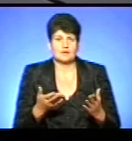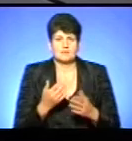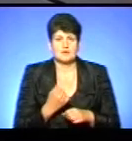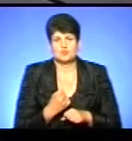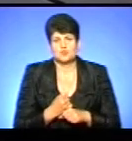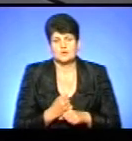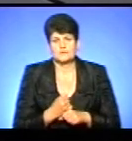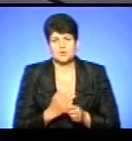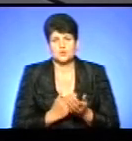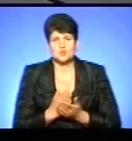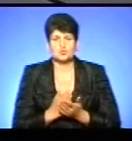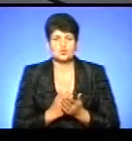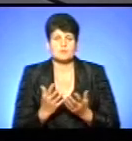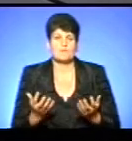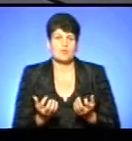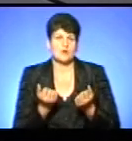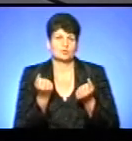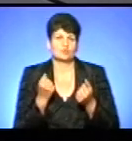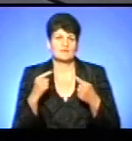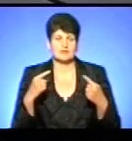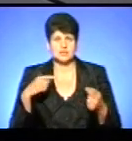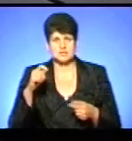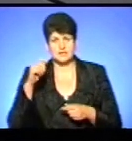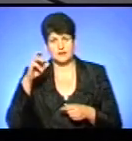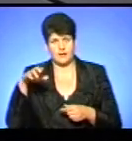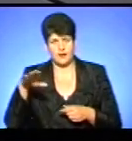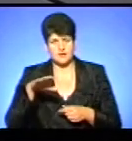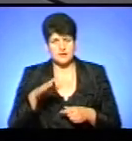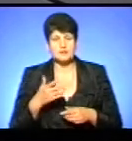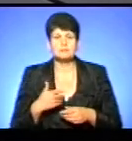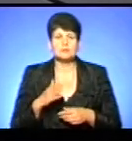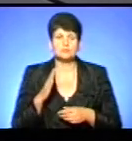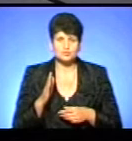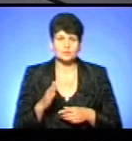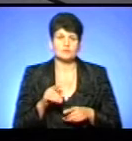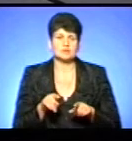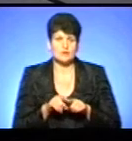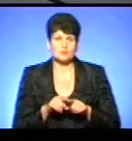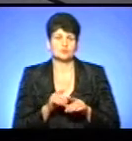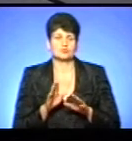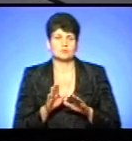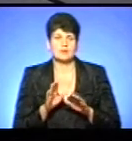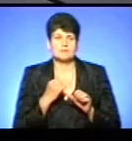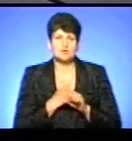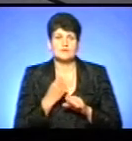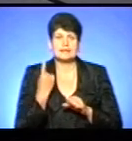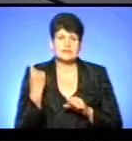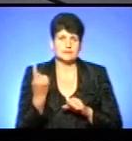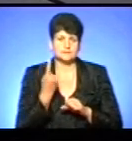служба порятунку в інших країнах, ми йдемо до того, що буде працювати єдина служба. Сьогодні